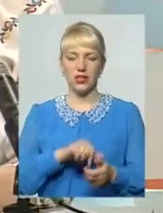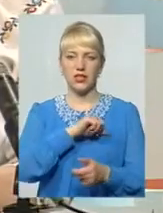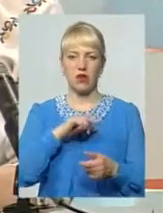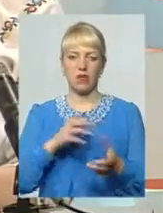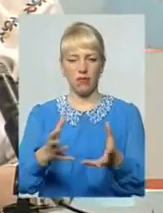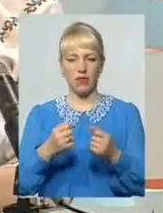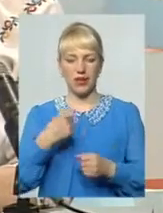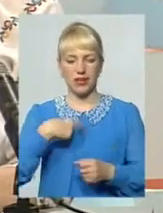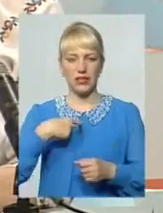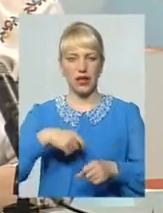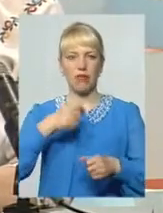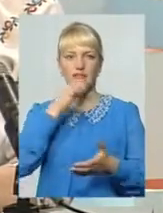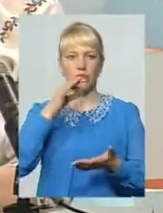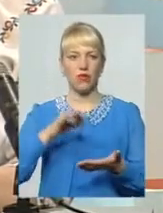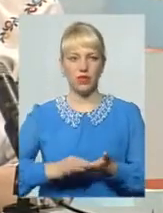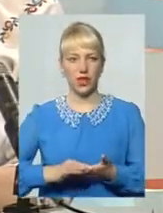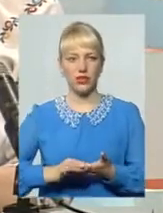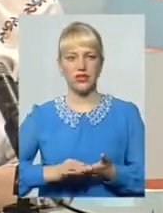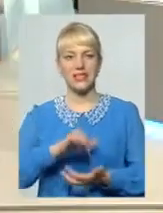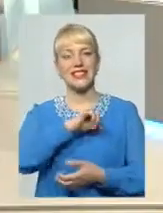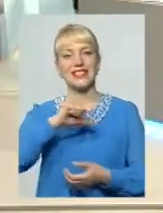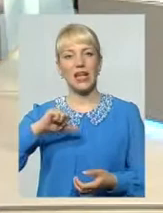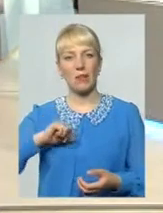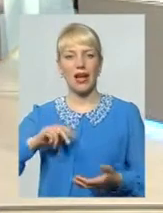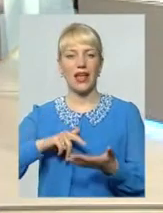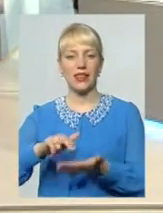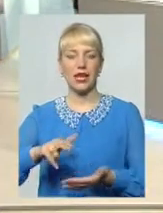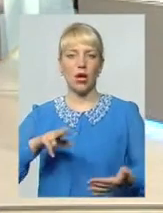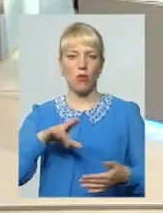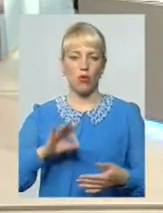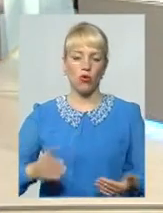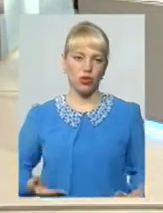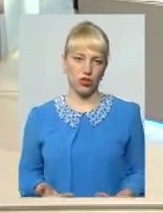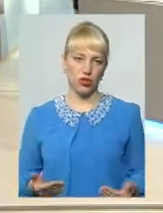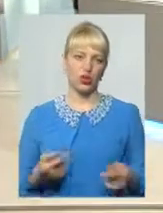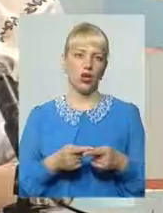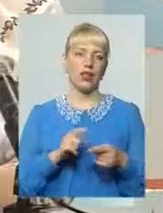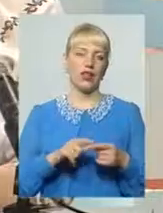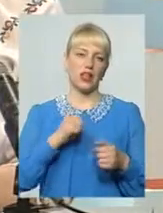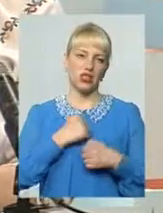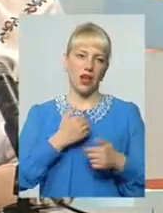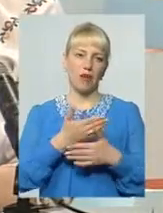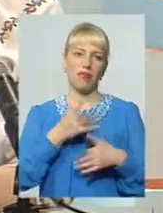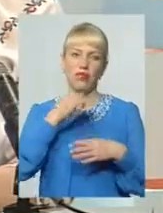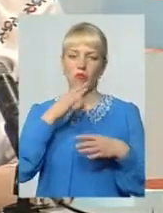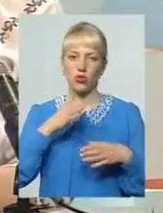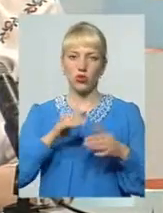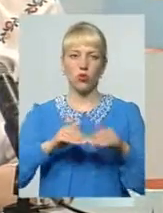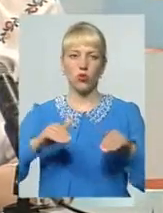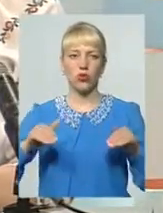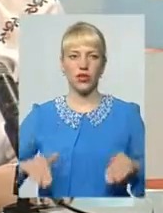брати на себе відповідальність Розумієте? Сама іти по життю На жаль, ми не можемо уникнути